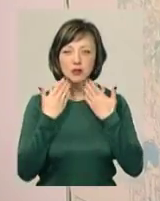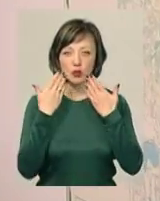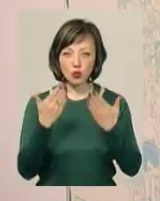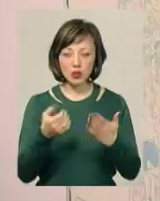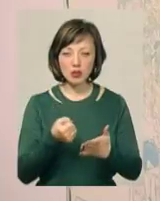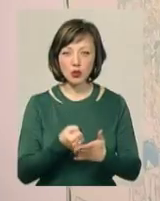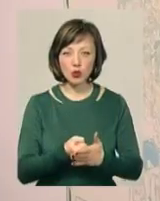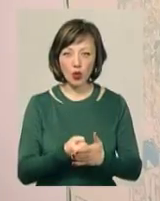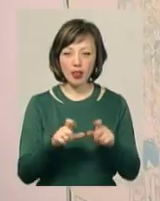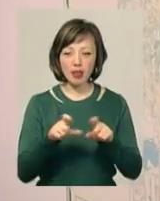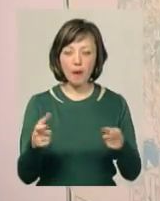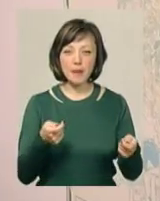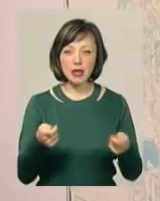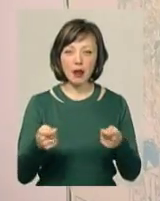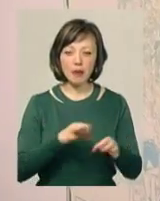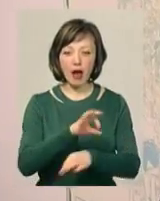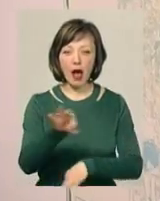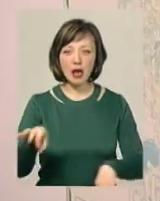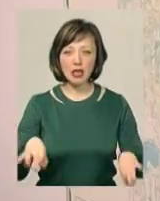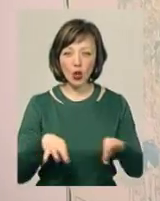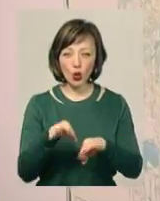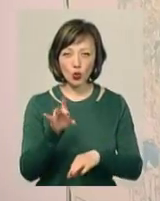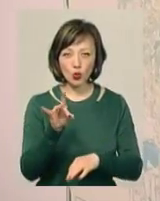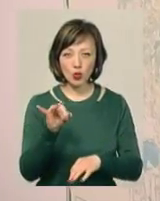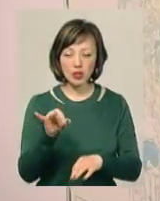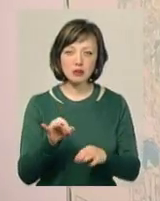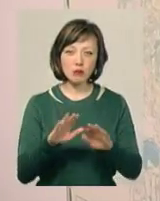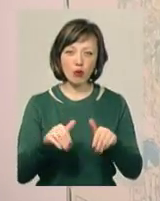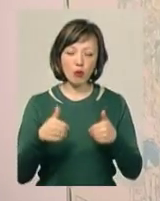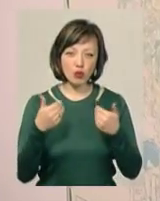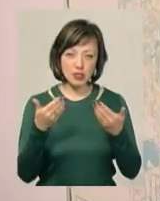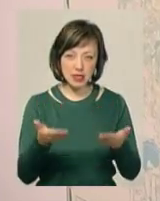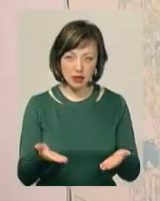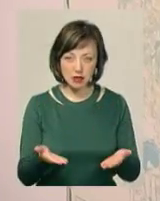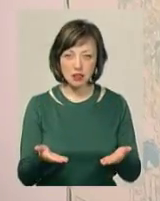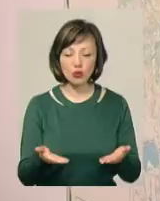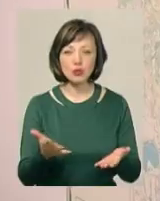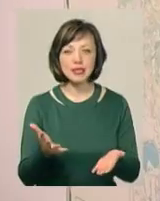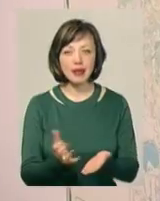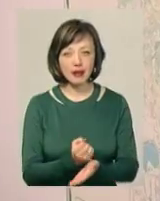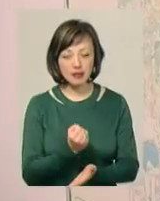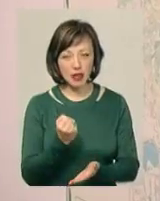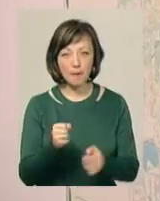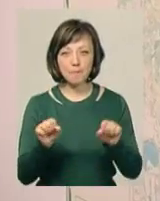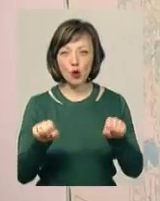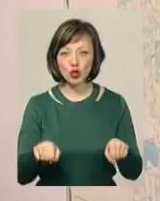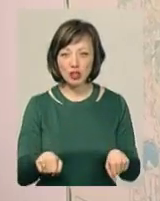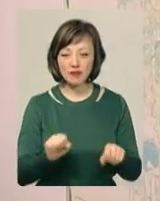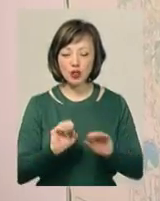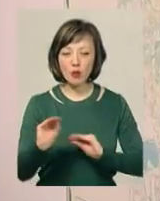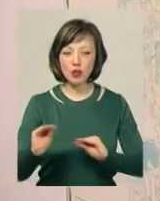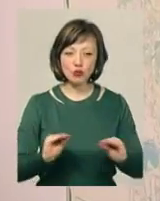до Департаменту архітектури з пропозицією знайти можливість